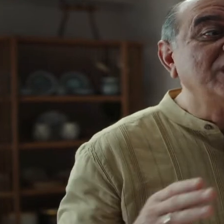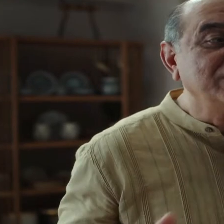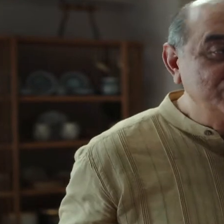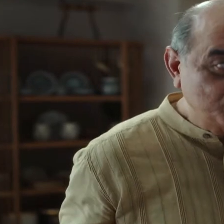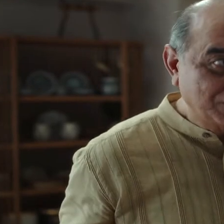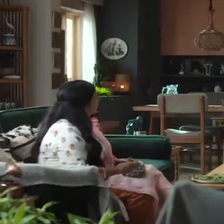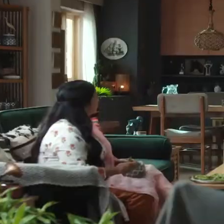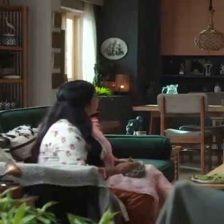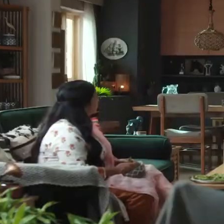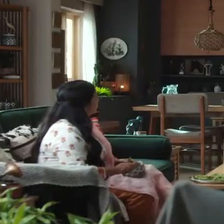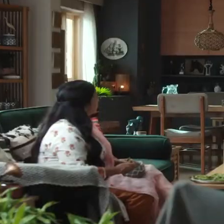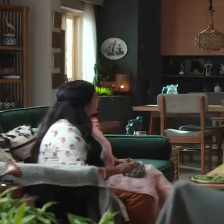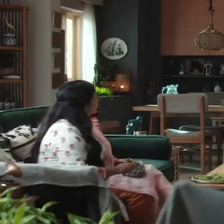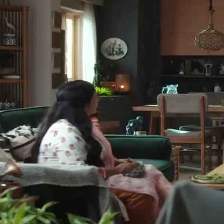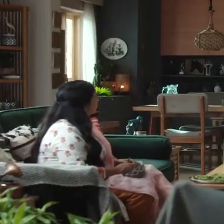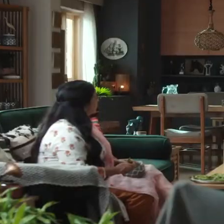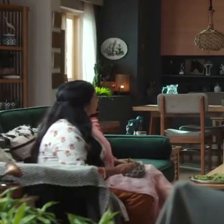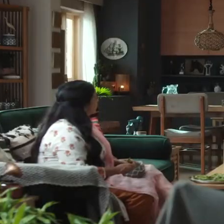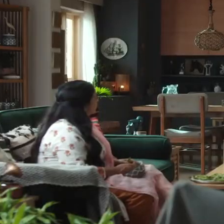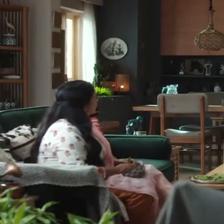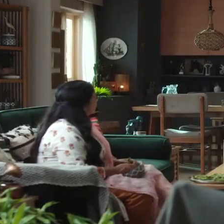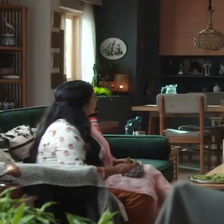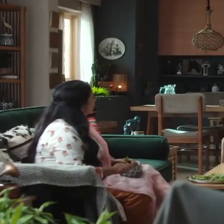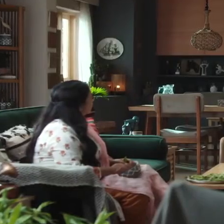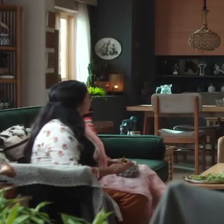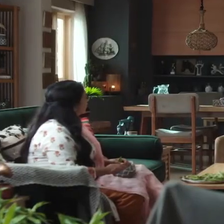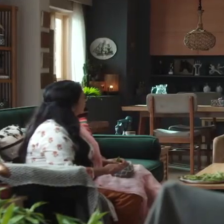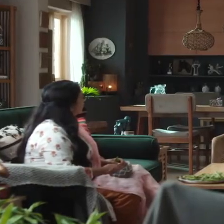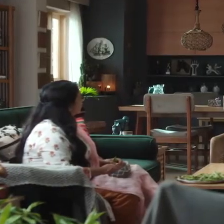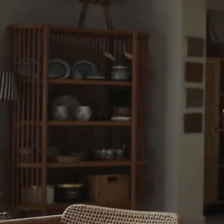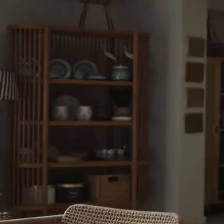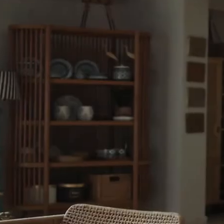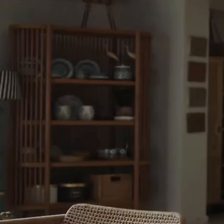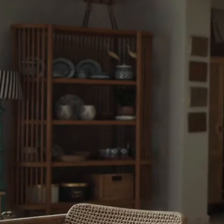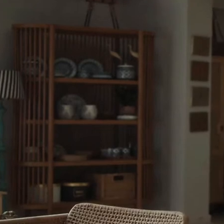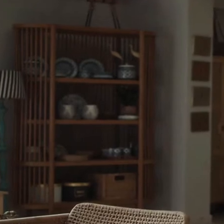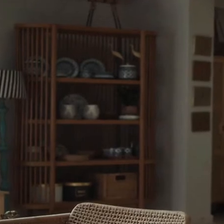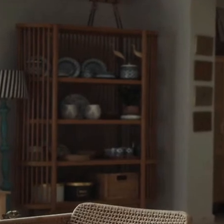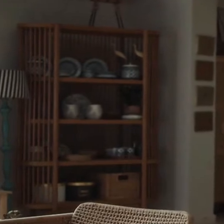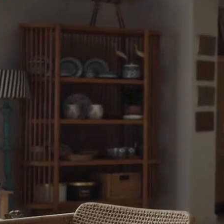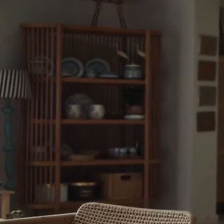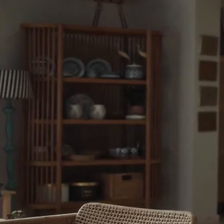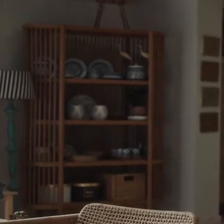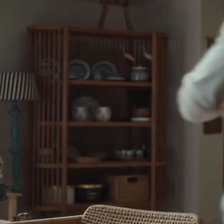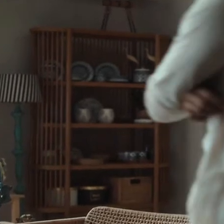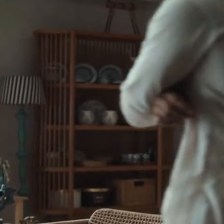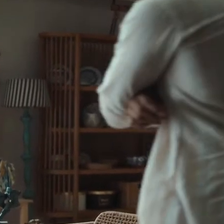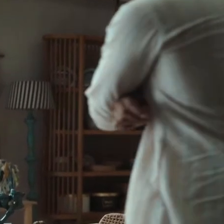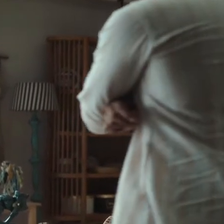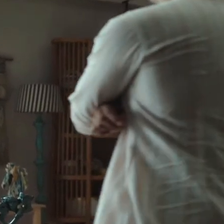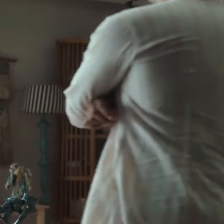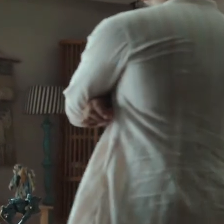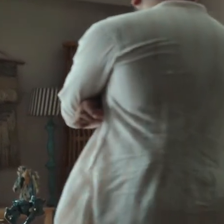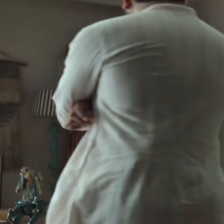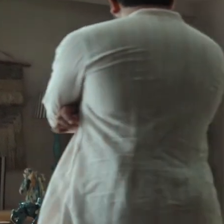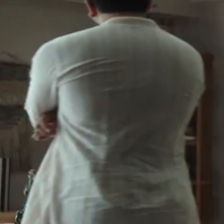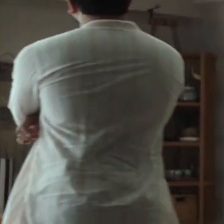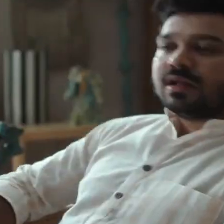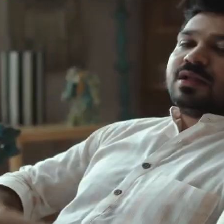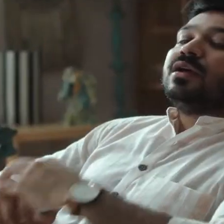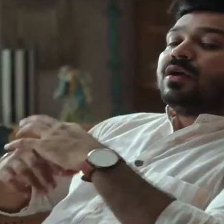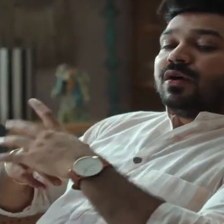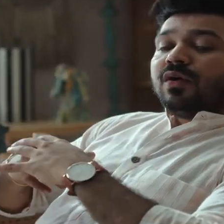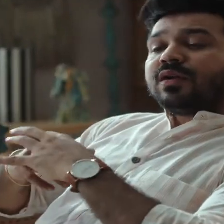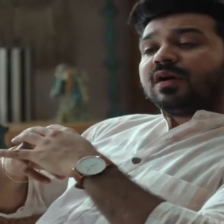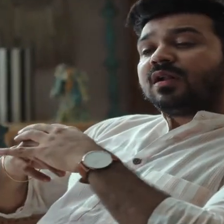एक्जेक्यूट नहीं हुआ क्या फिर कोई गरेंटी डिटरंस वारी स्कीन है तो यह IPF आपकी मदद नहीं कर सकता